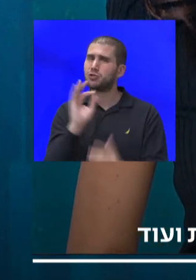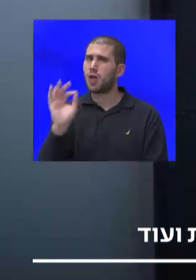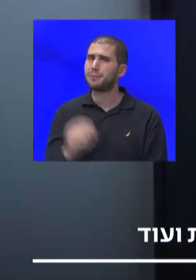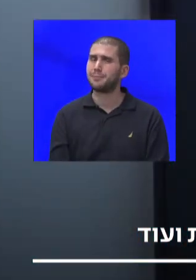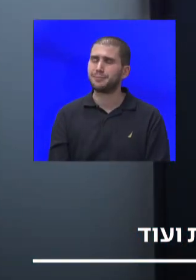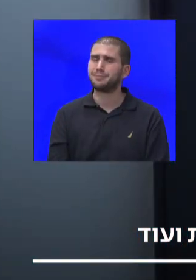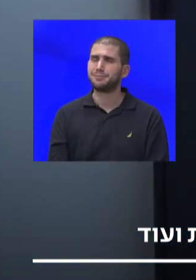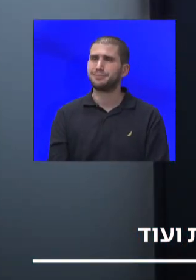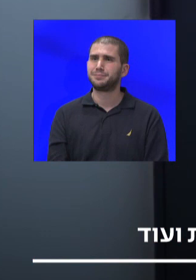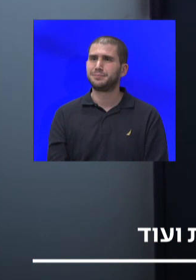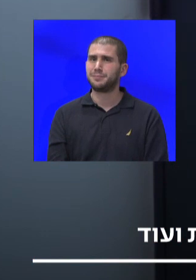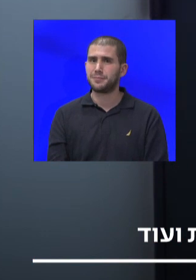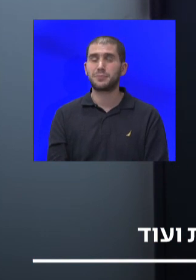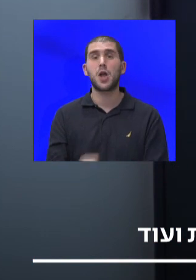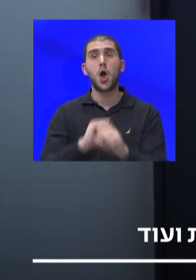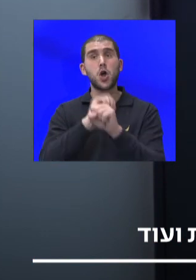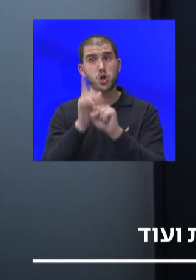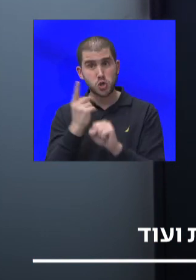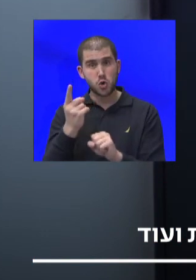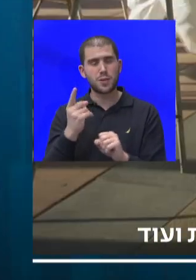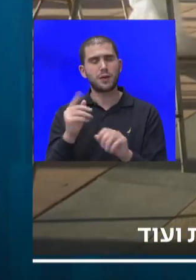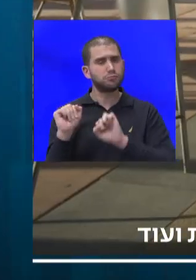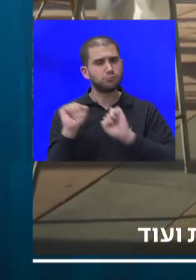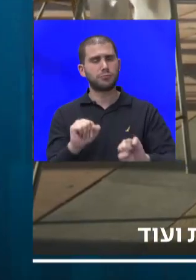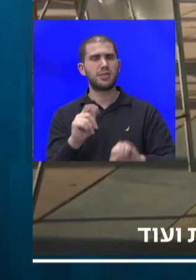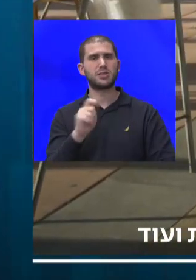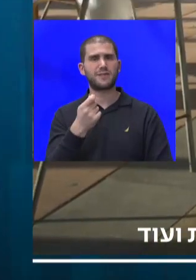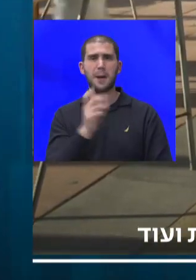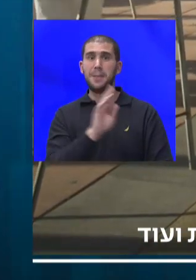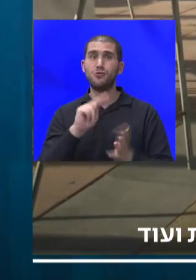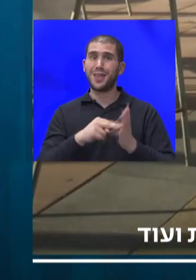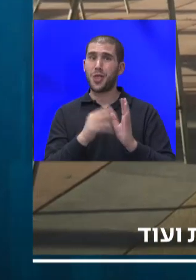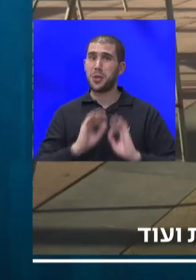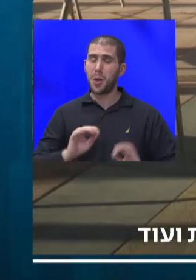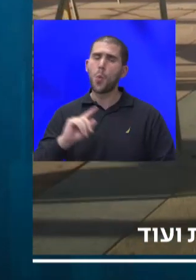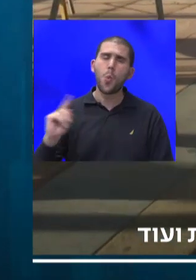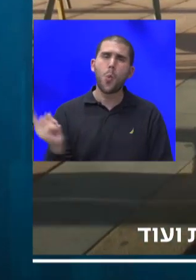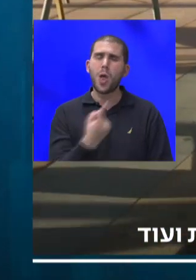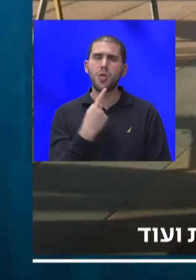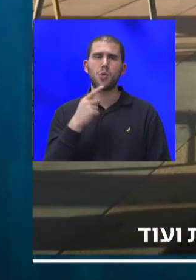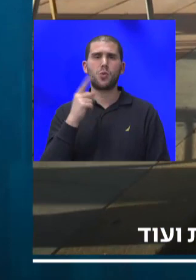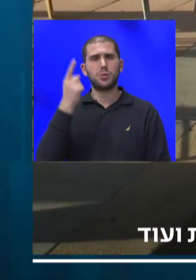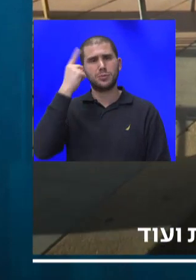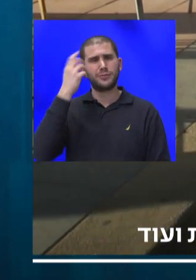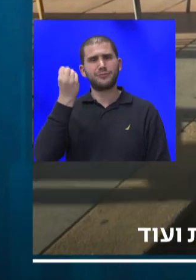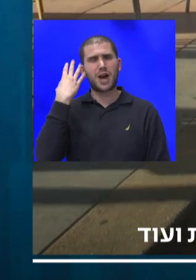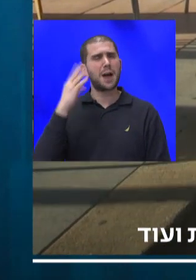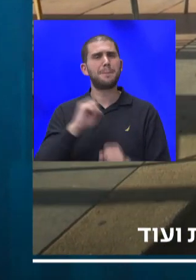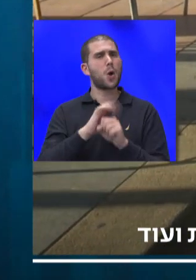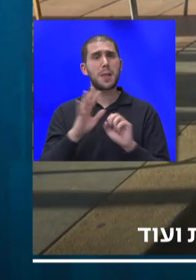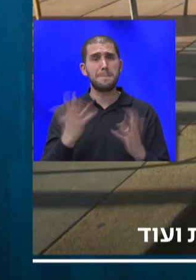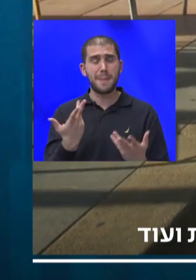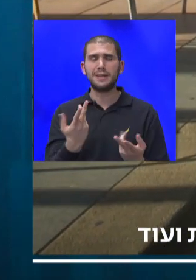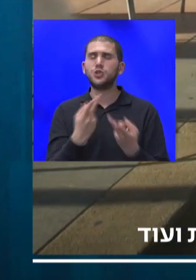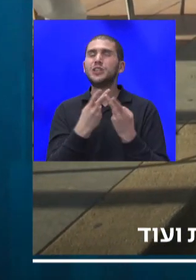הקורונה בעצם נתנה רוח גבית אדירה מבלי שתכננו את זה. כולנו נוכחים לדעת בקורונה, שלא ניתן, פשוט לא